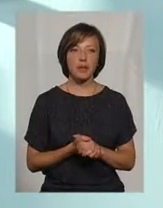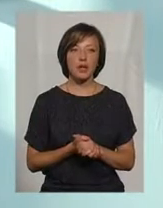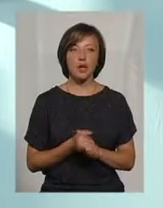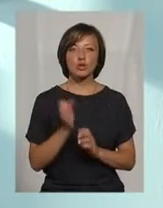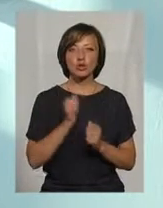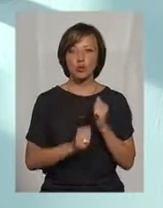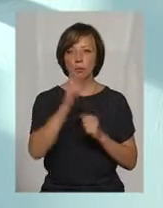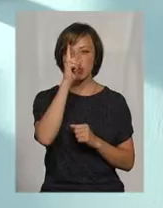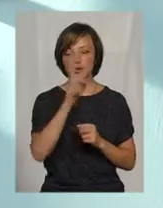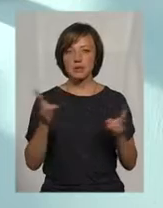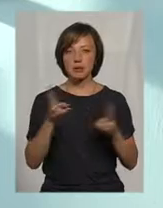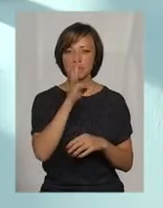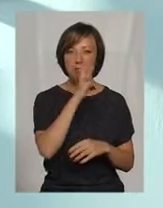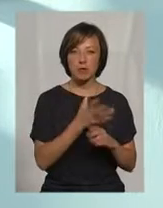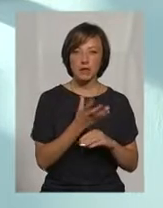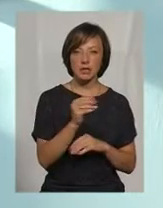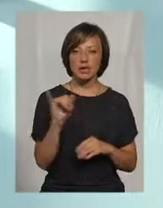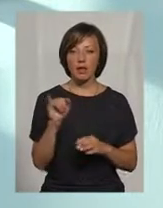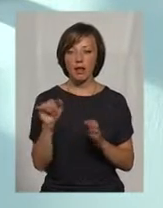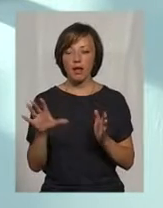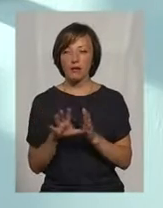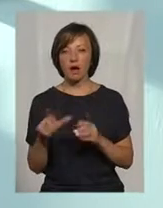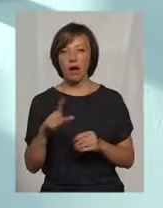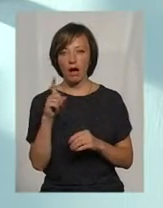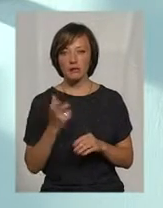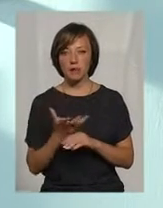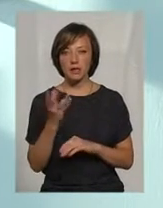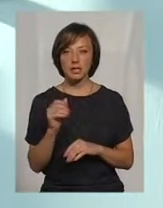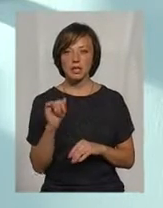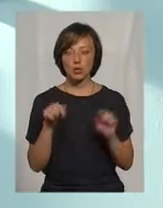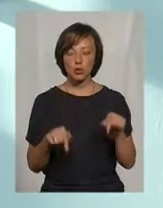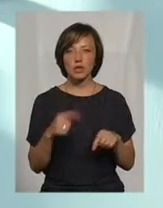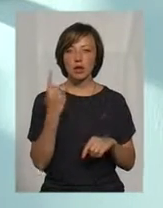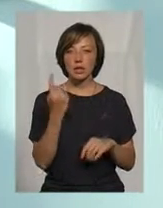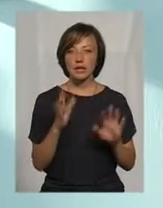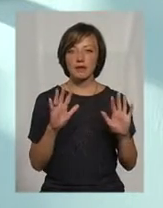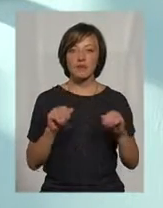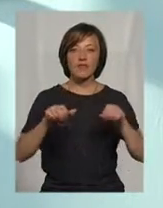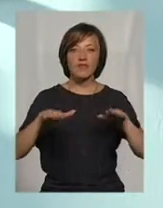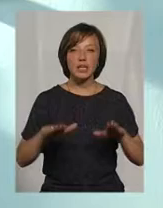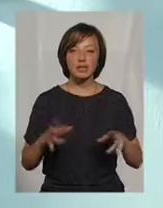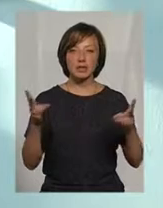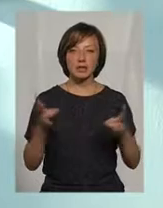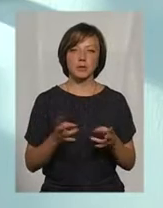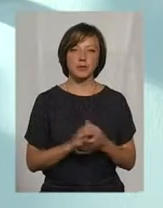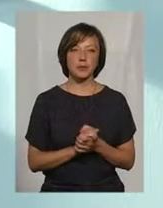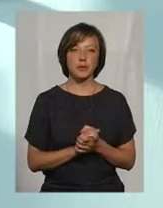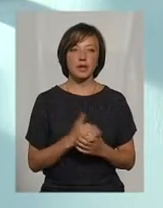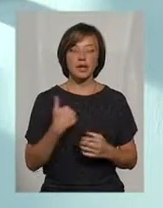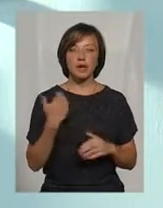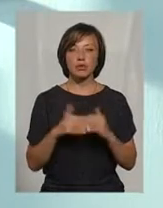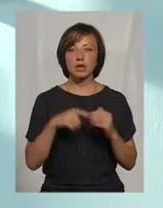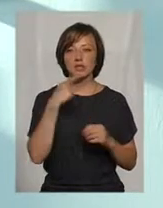щомісячно треба і зарплату платити, і за електрику, і за газ платити. І тут це один з тих виходів, який треба. Тому що, я вже казав,